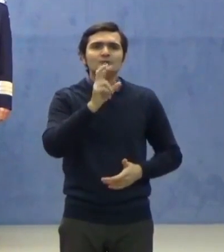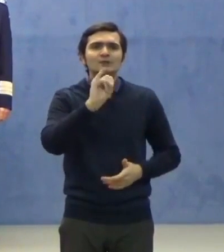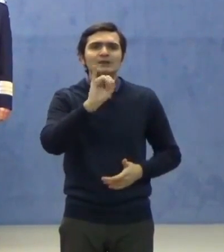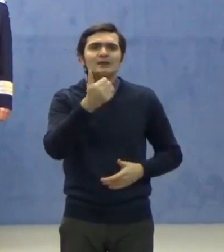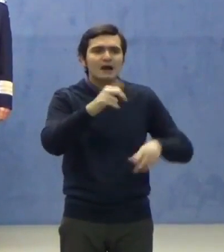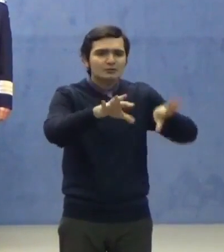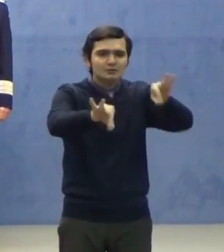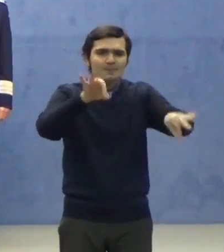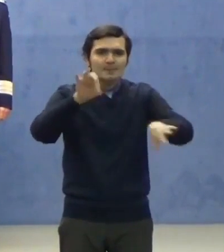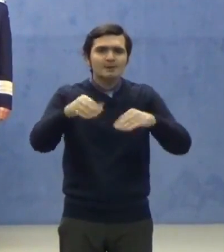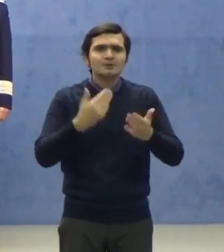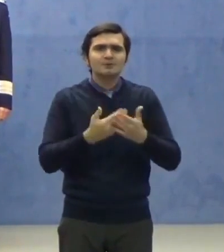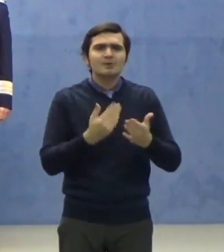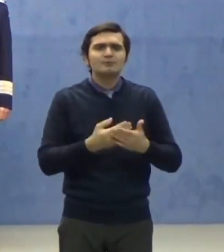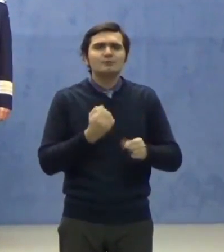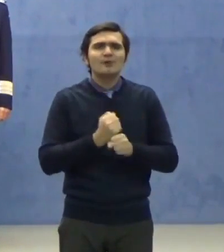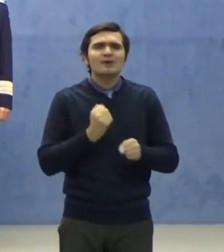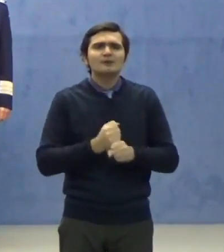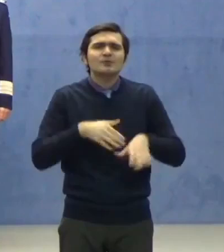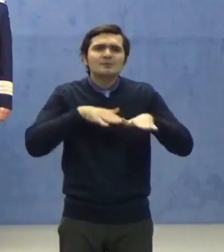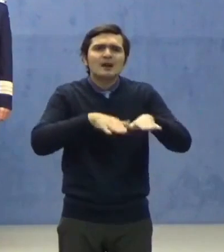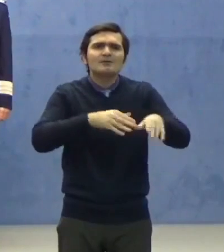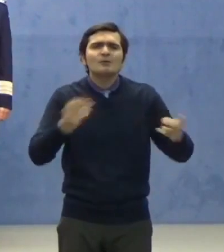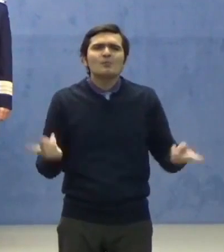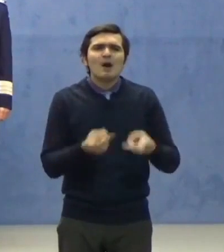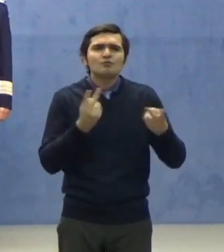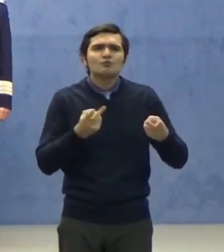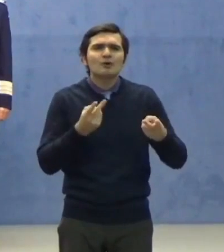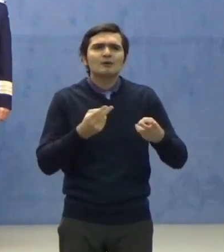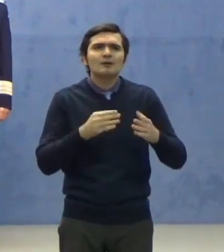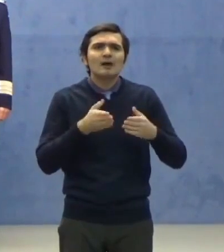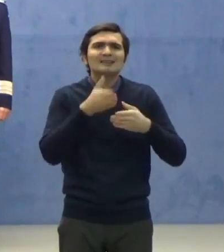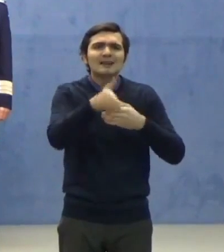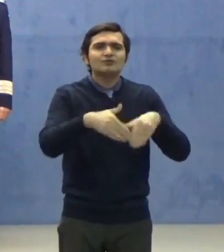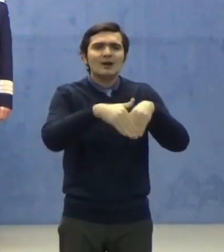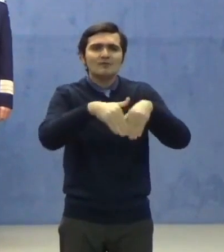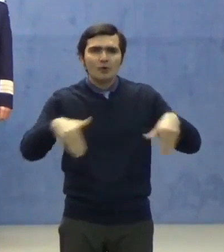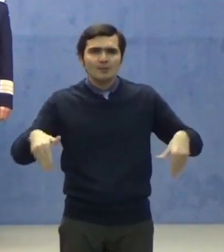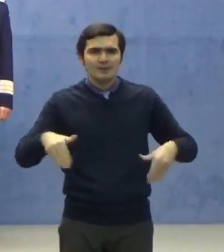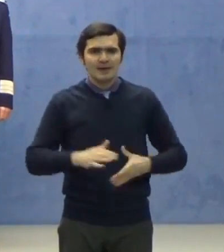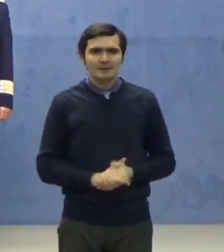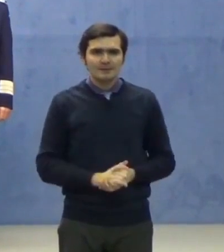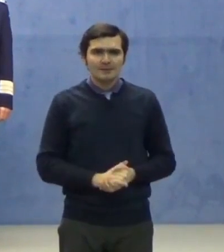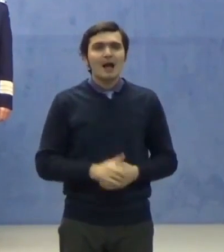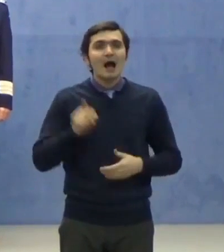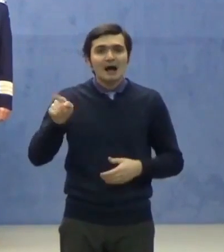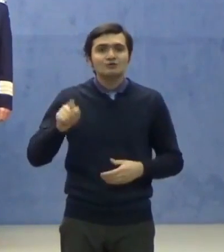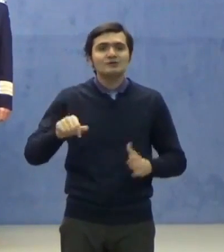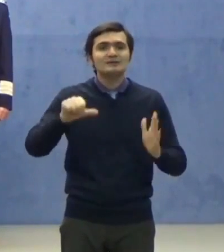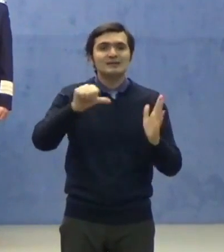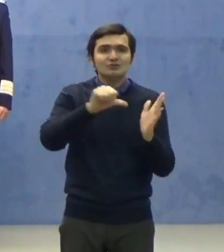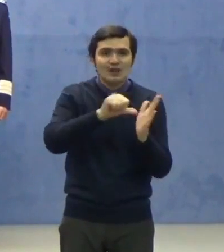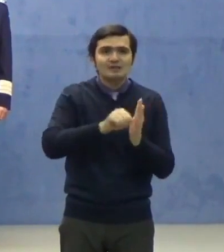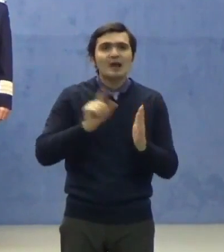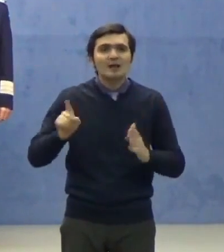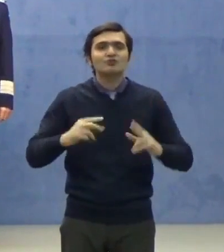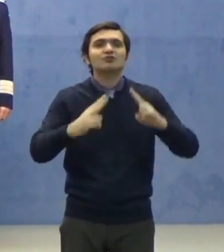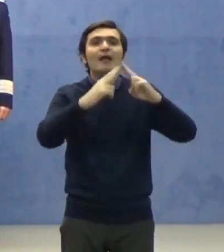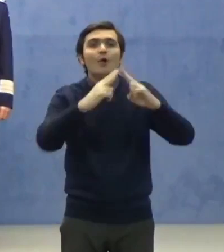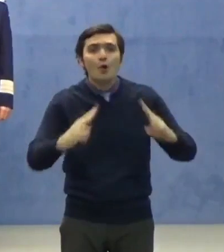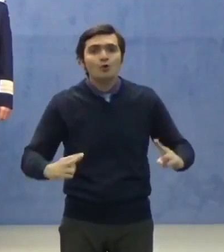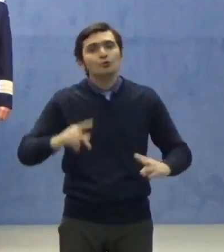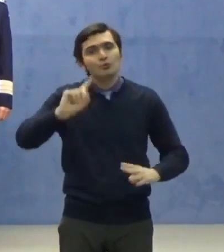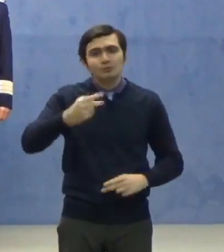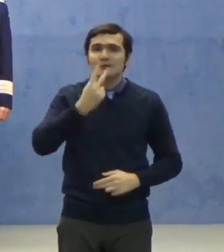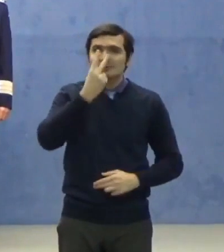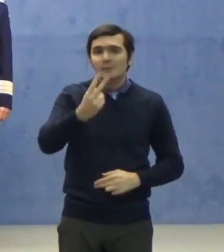fluidizarea traficului la punctele de trecere a frontierei. Astfel de centre, astfel de corturi, puteți să